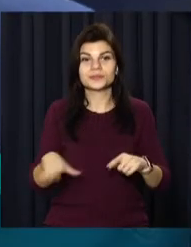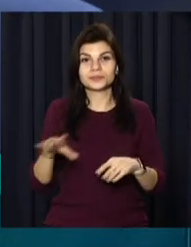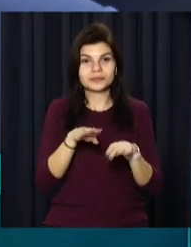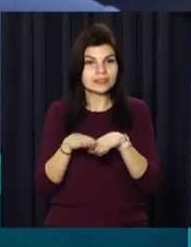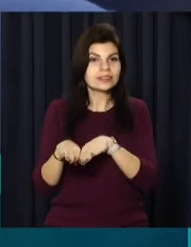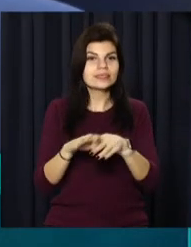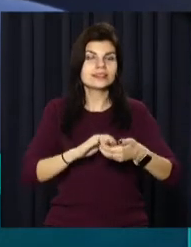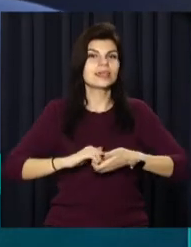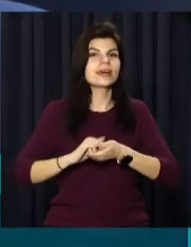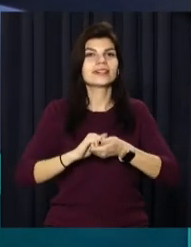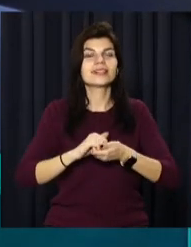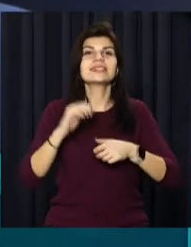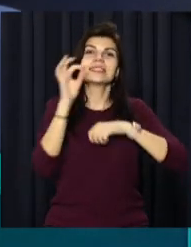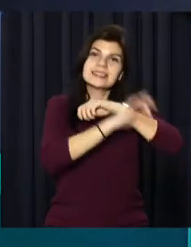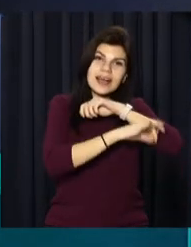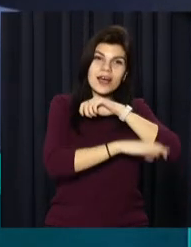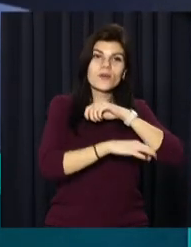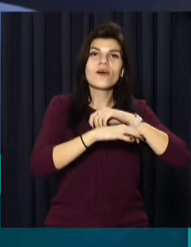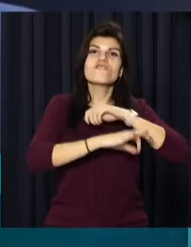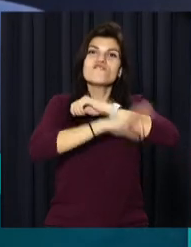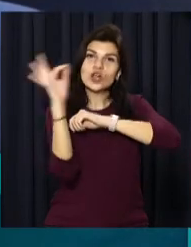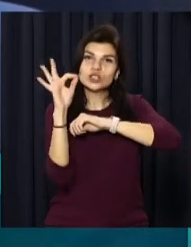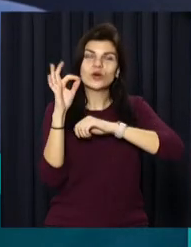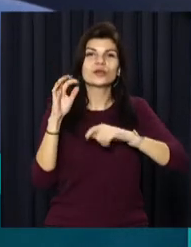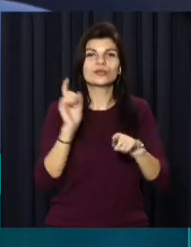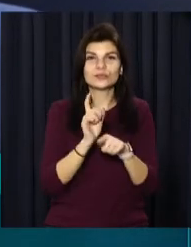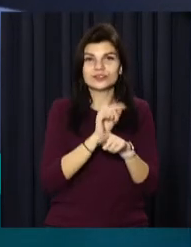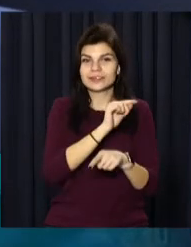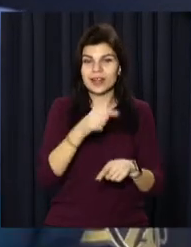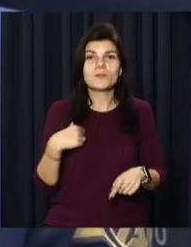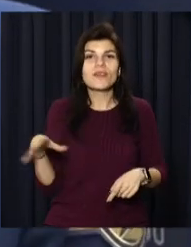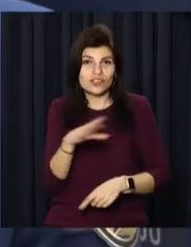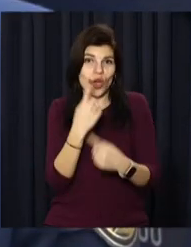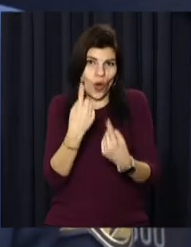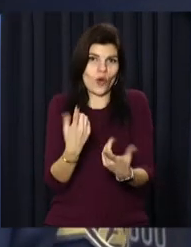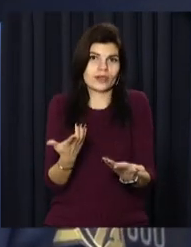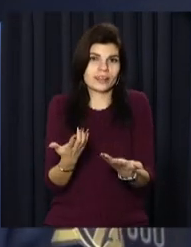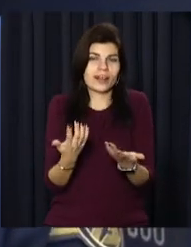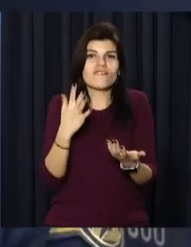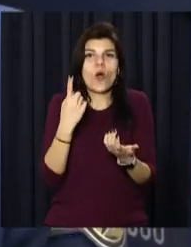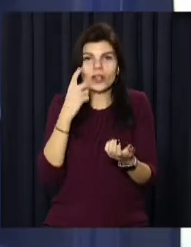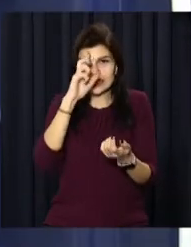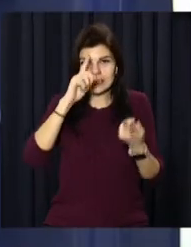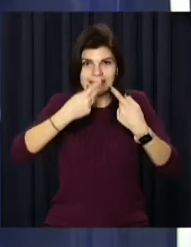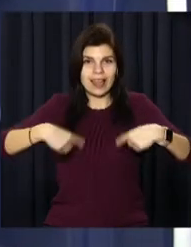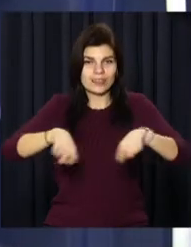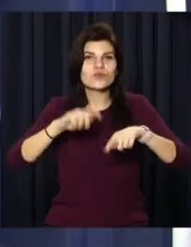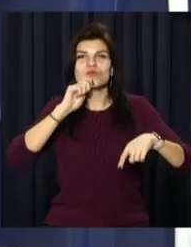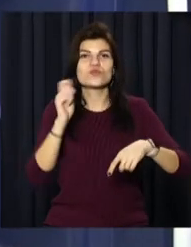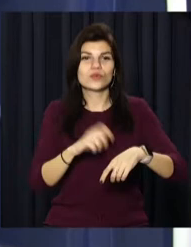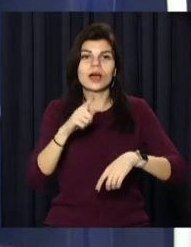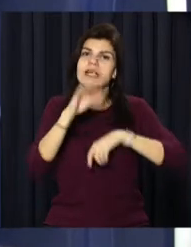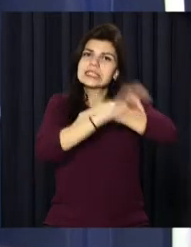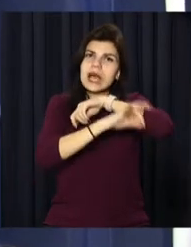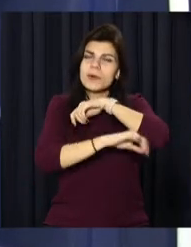западна, восточна країна, ми всі одні ж в одній страні живемо. На западній країні